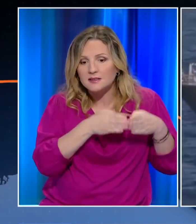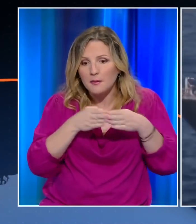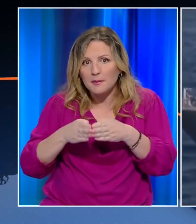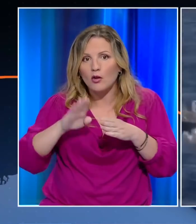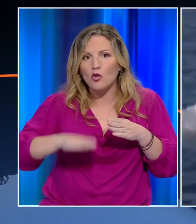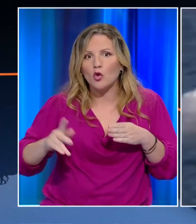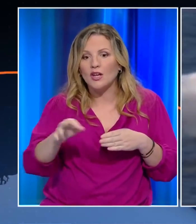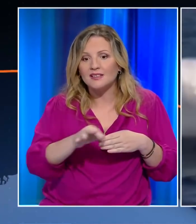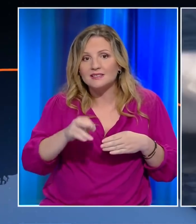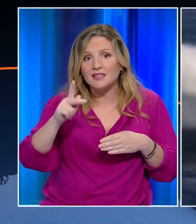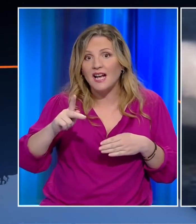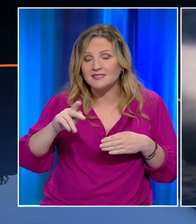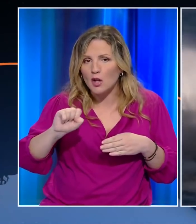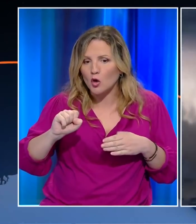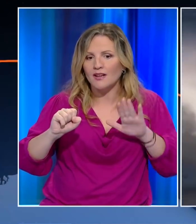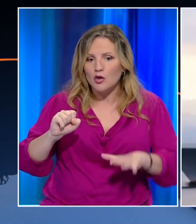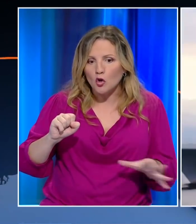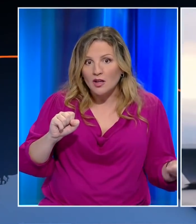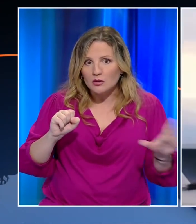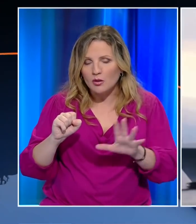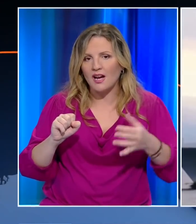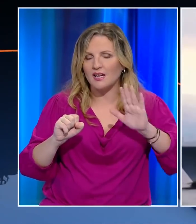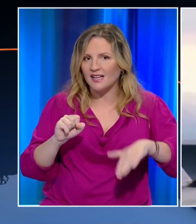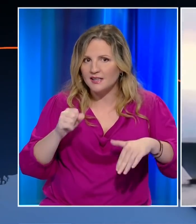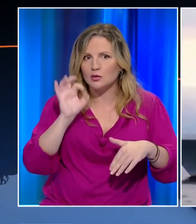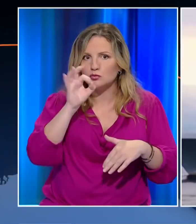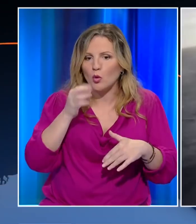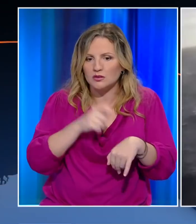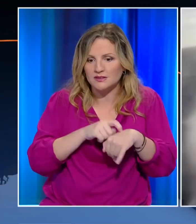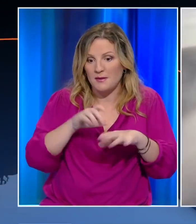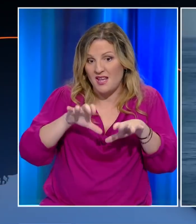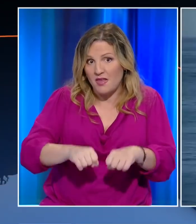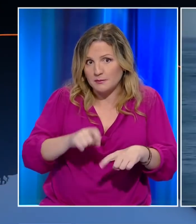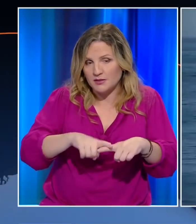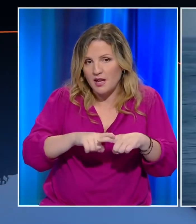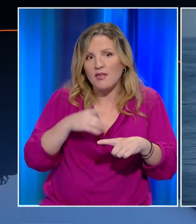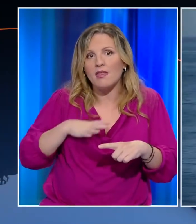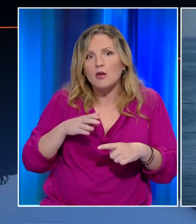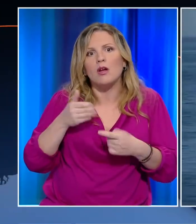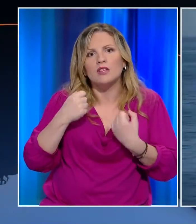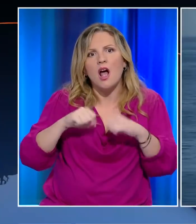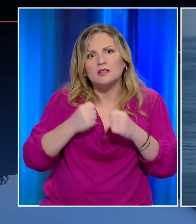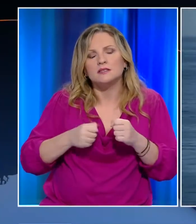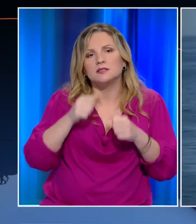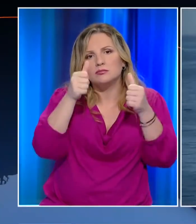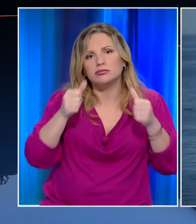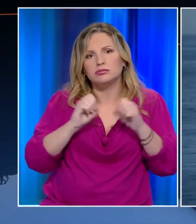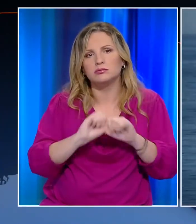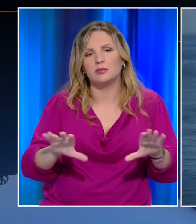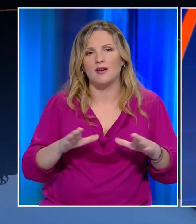Καστελόριζου και νότιο-ανατολικά της Κρήτης επιχειρώντας να ακυρώσουν οι διδεσμευμένοι περιοχοί από τις ελληνικές αρχές.